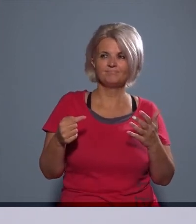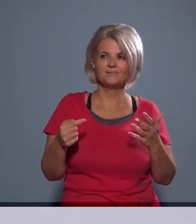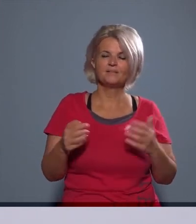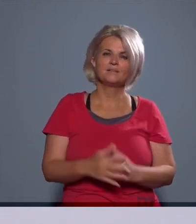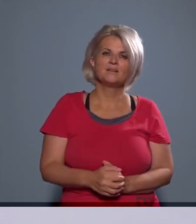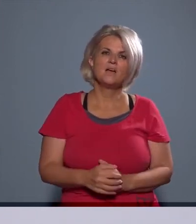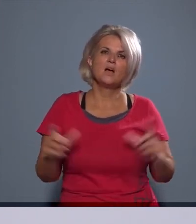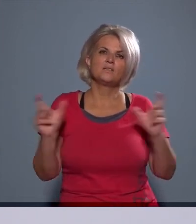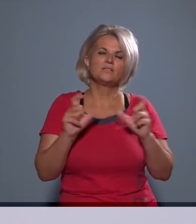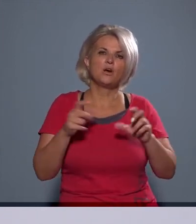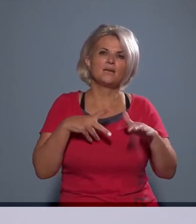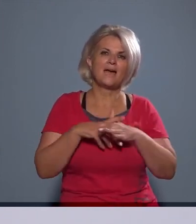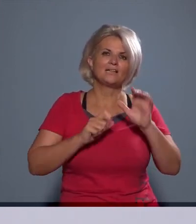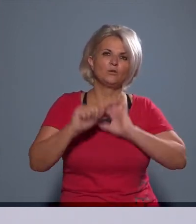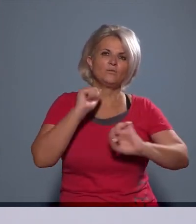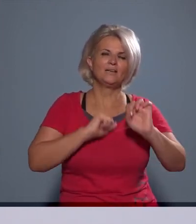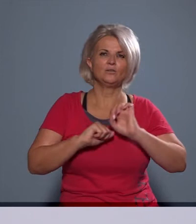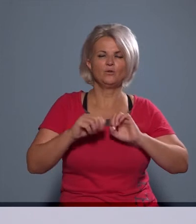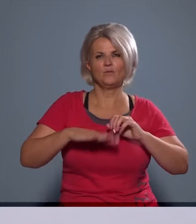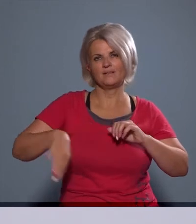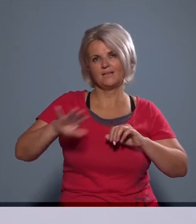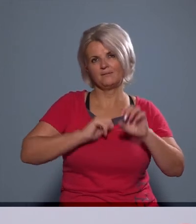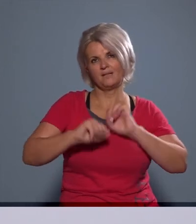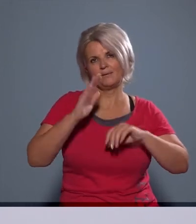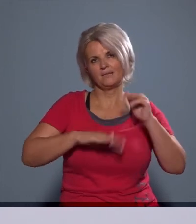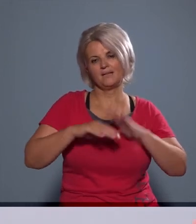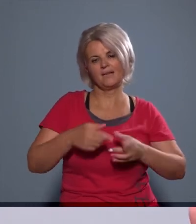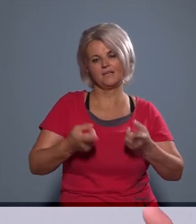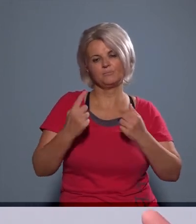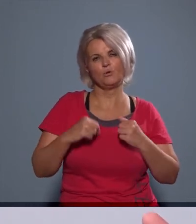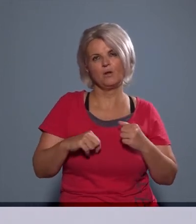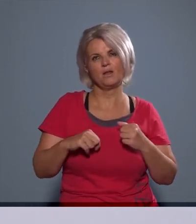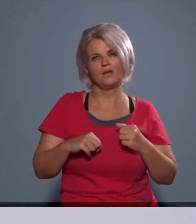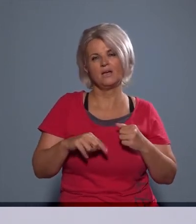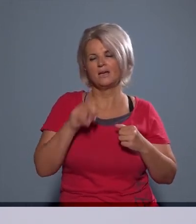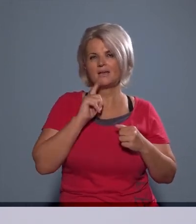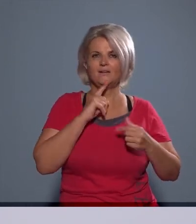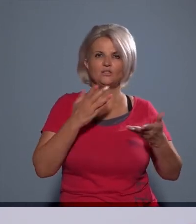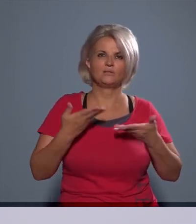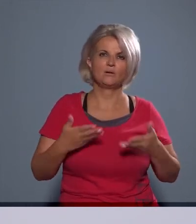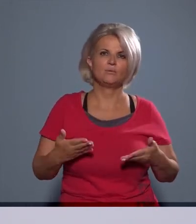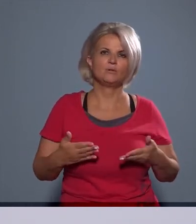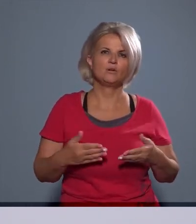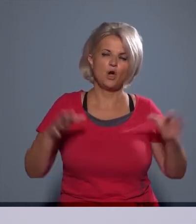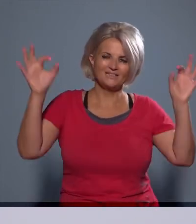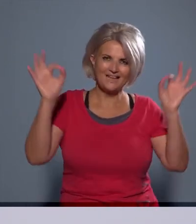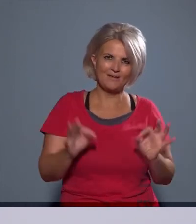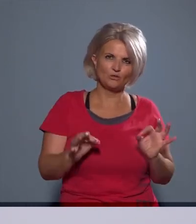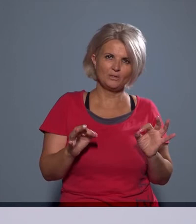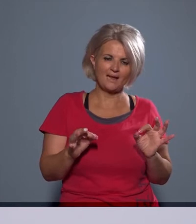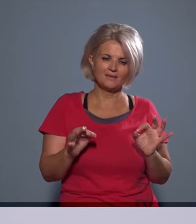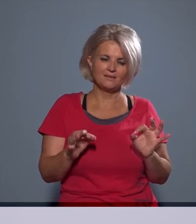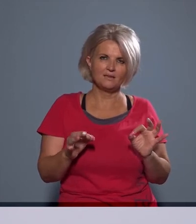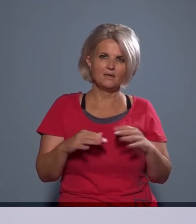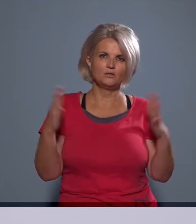hogy az ajgátlóvédővezet által nyújtott védelemből vagy kezelésből szinte alig részesül. A temetőnek egy jelentős